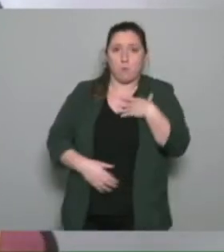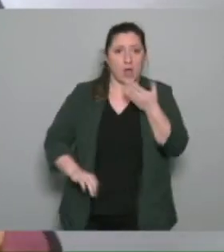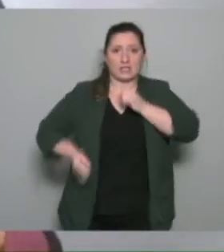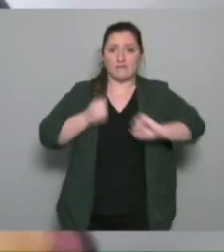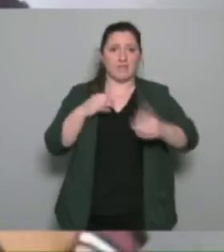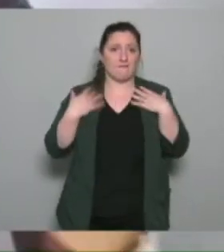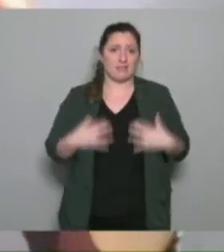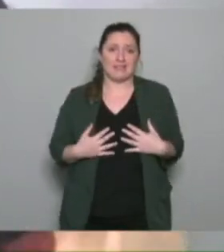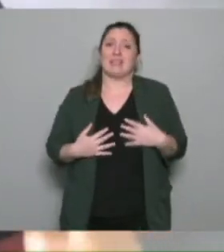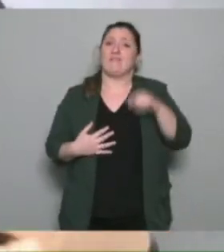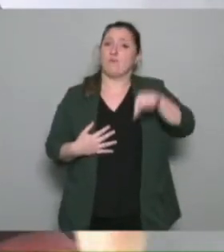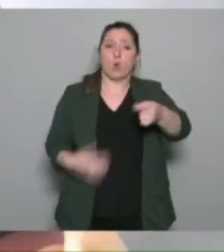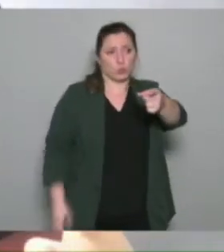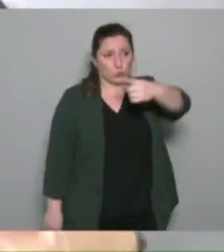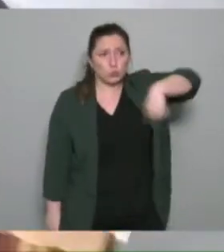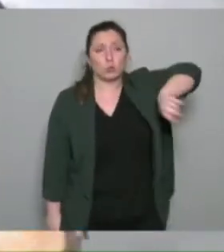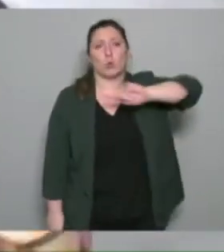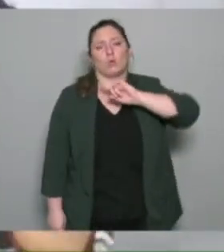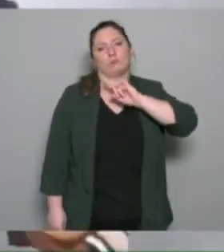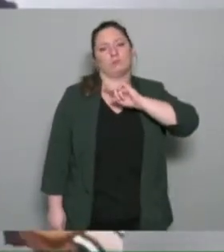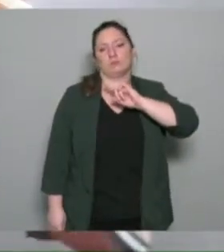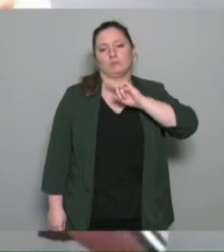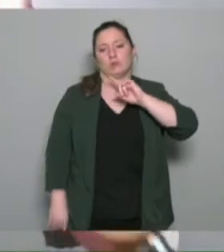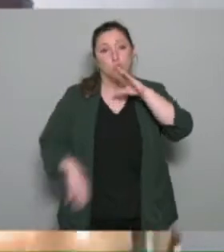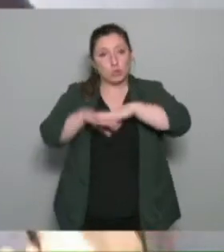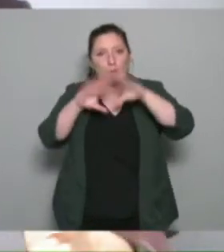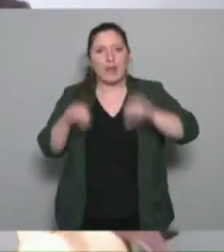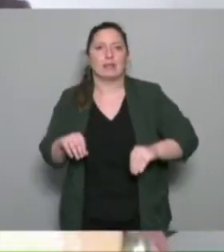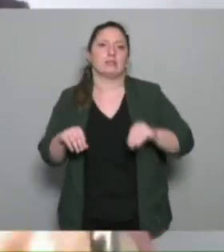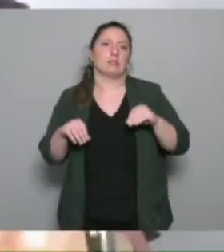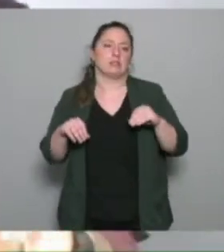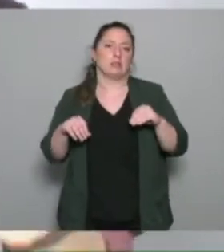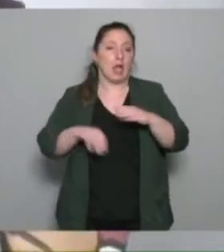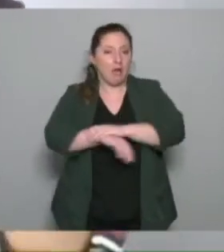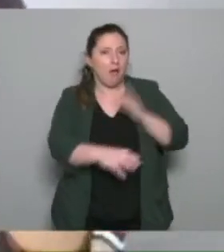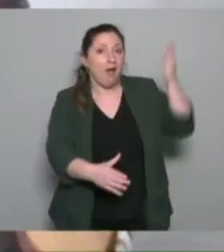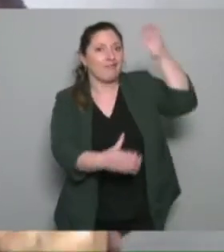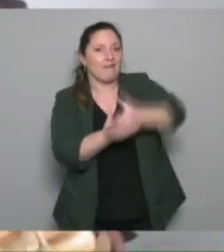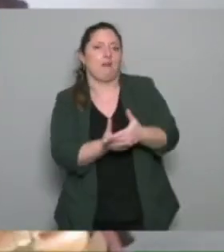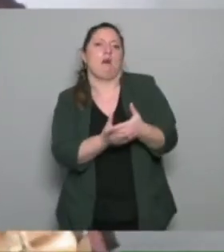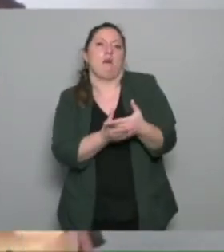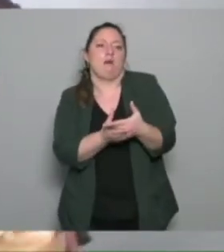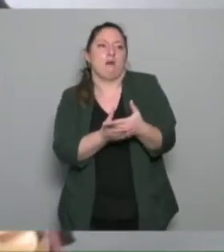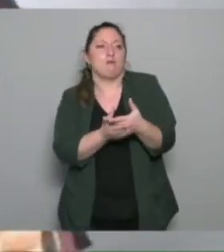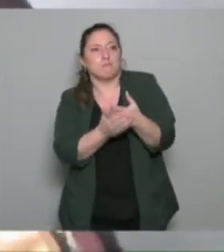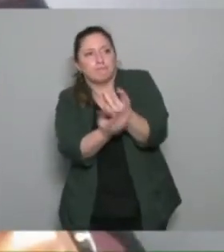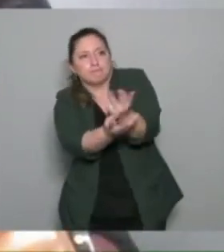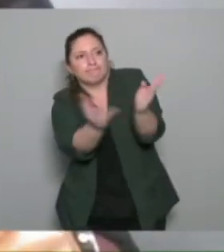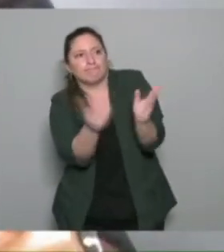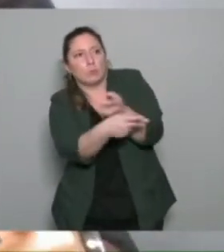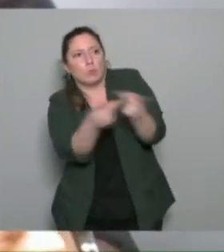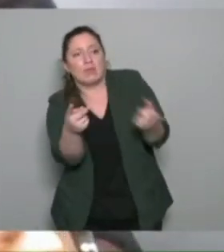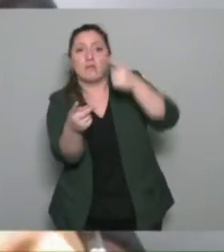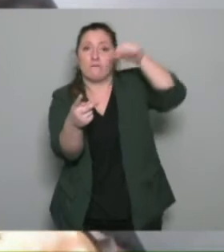que quatre heures sur le terrain de pouvoir passer le message et être vraiment vecteur de l'information que le